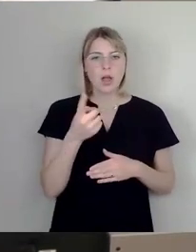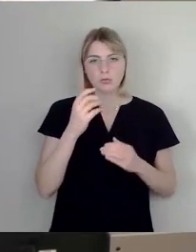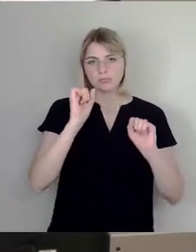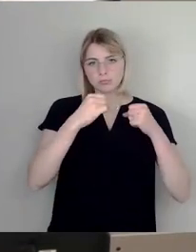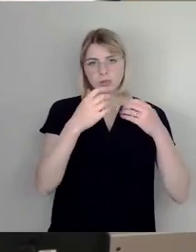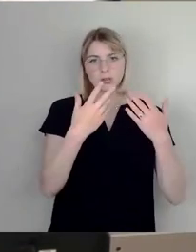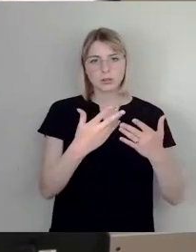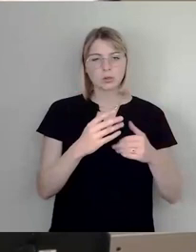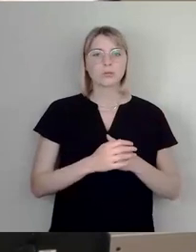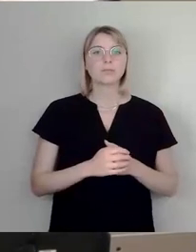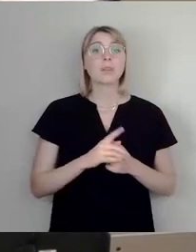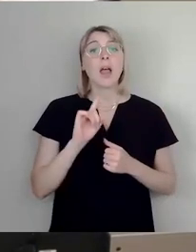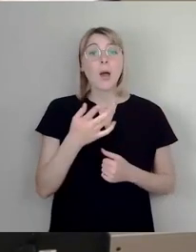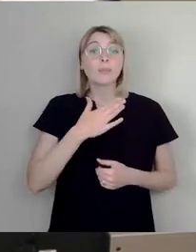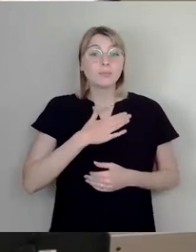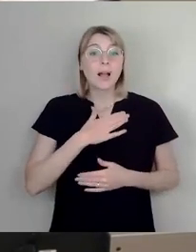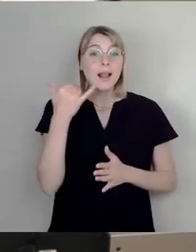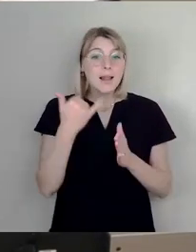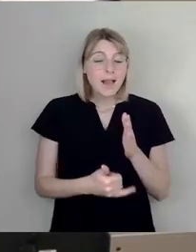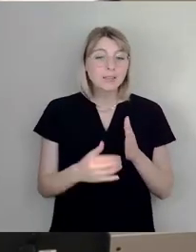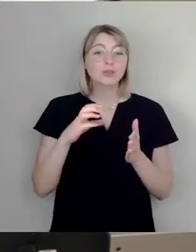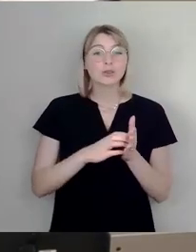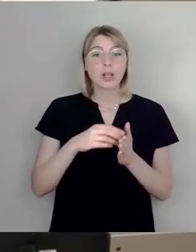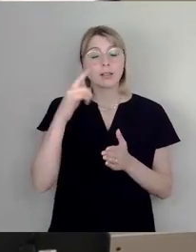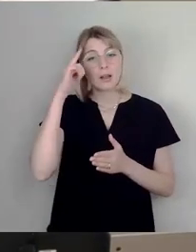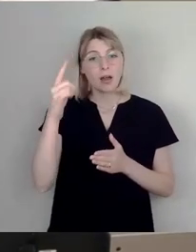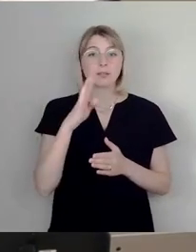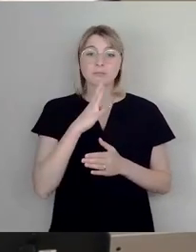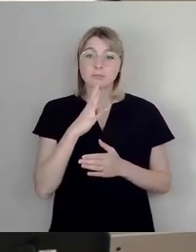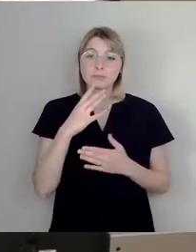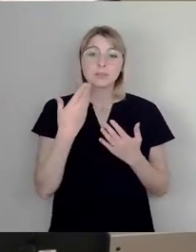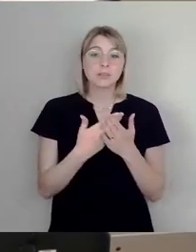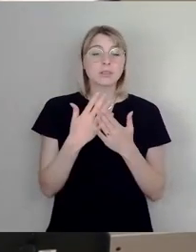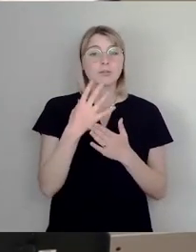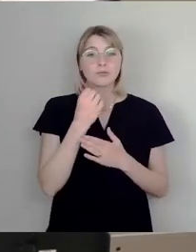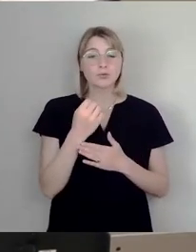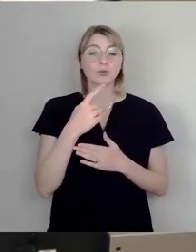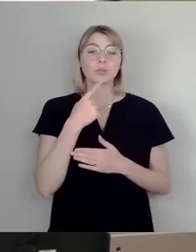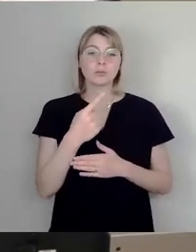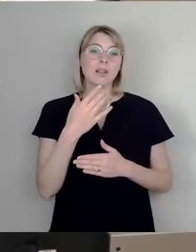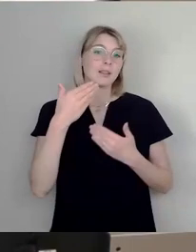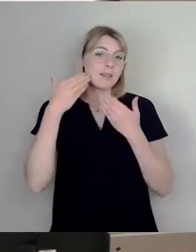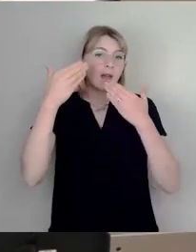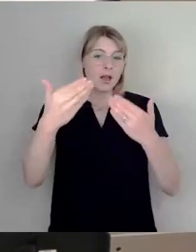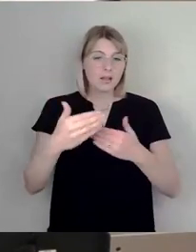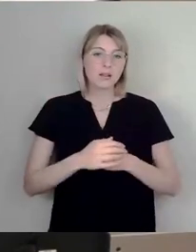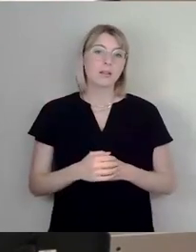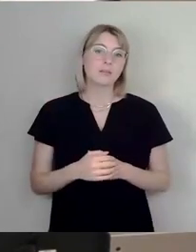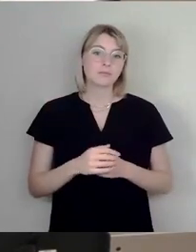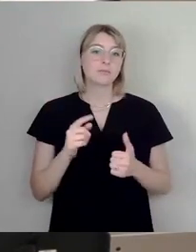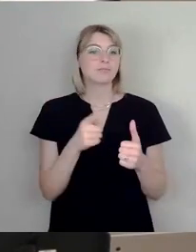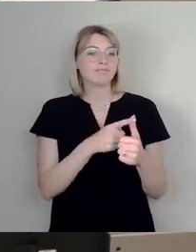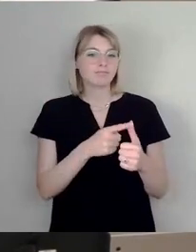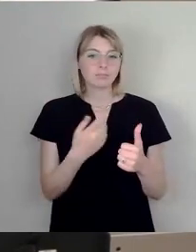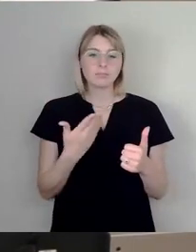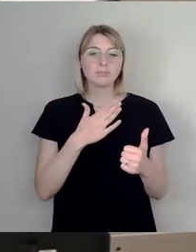meine letzte Stadtratsrede ist, noch ganz kurz auch an dieser Stelle Danke zu sagen. Danke in allererster Linie an